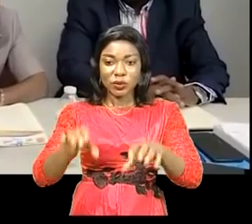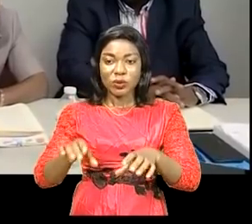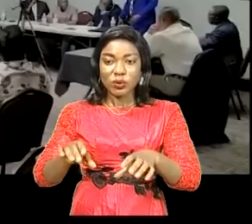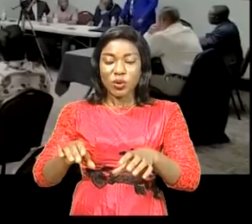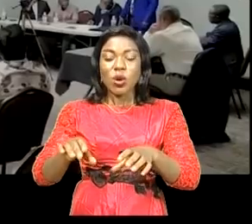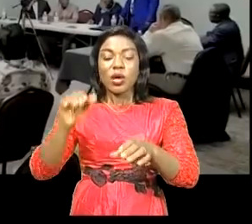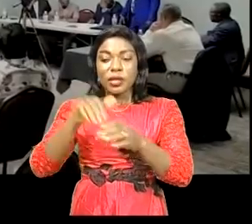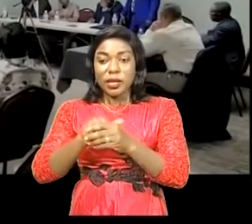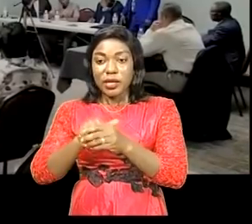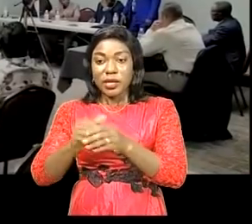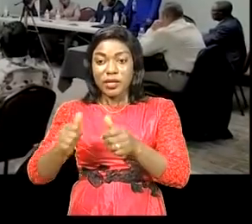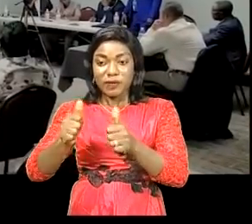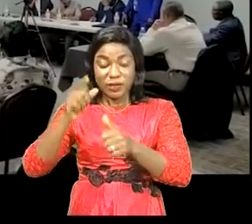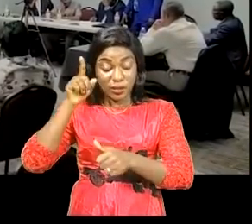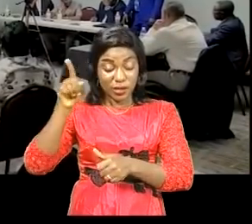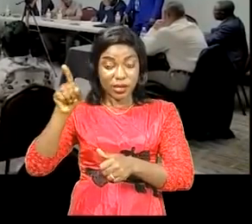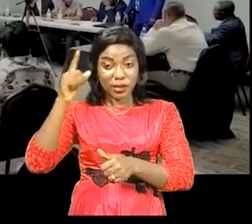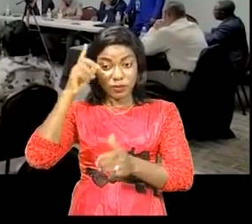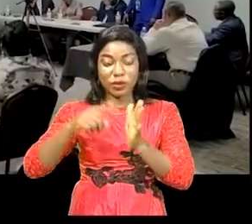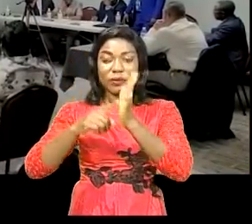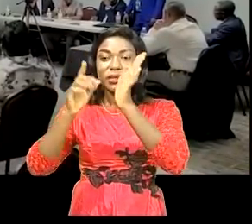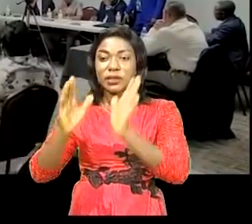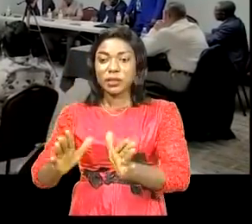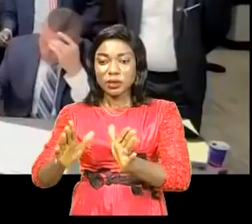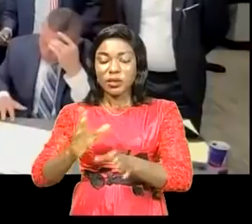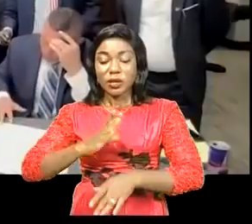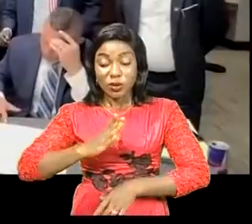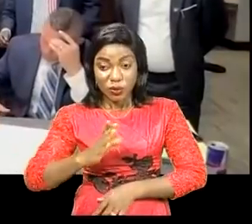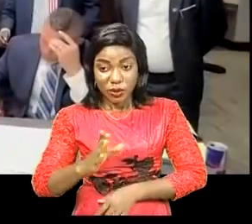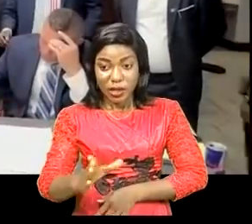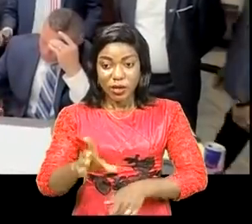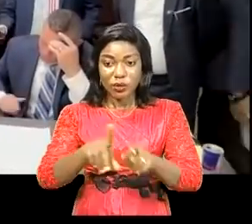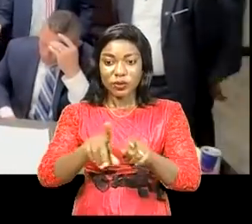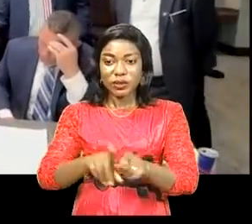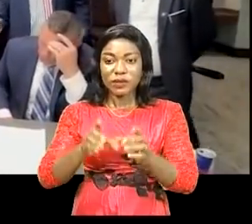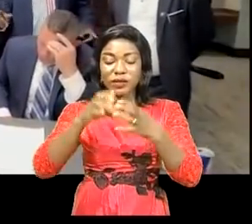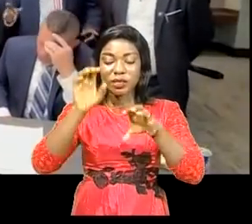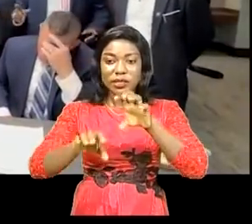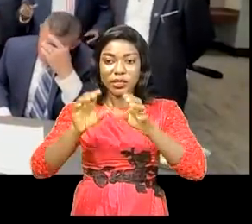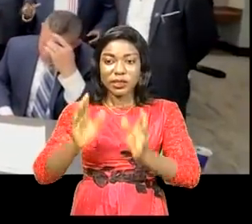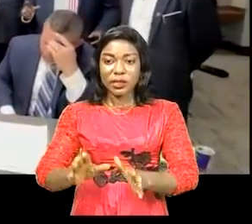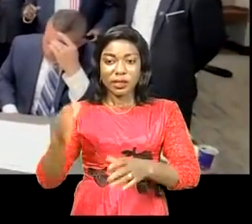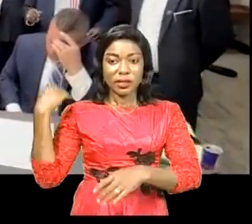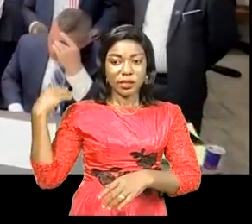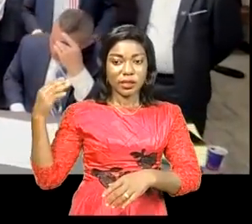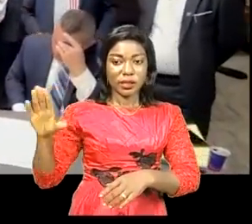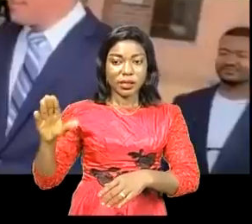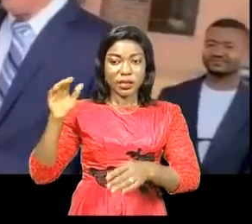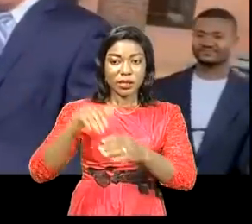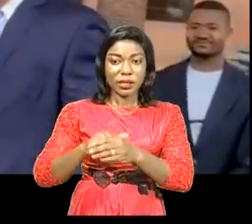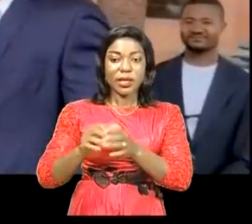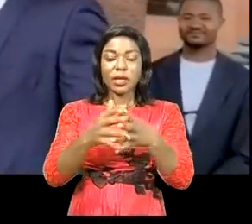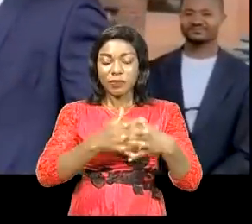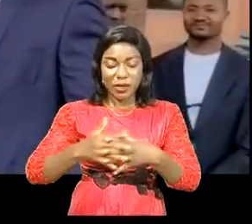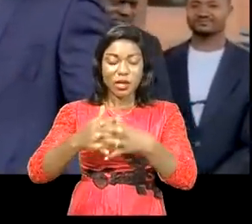ISA installée à Washington pour la présentation des civilités celles avec les secrétaires d'état en charge des investissements à New York mais